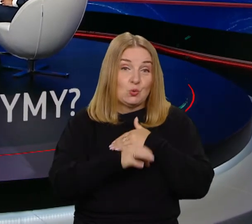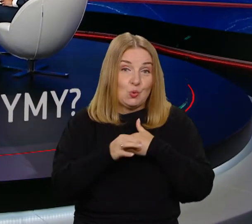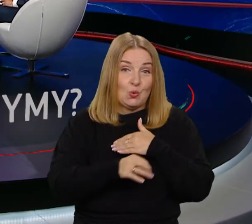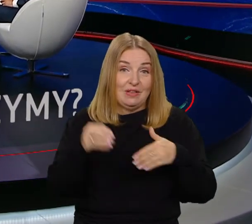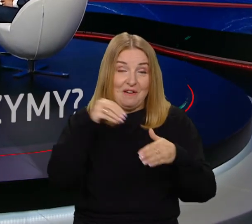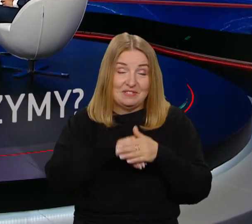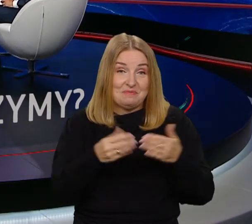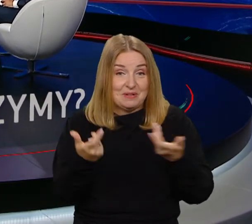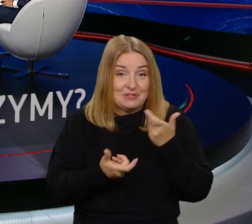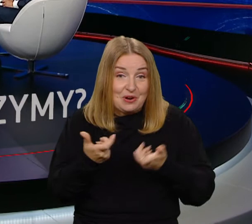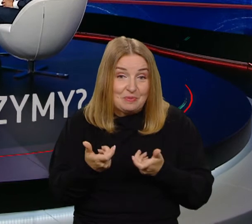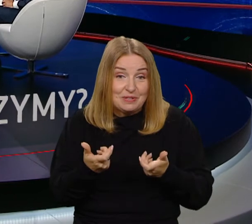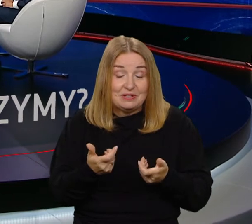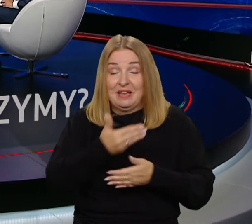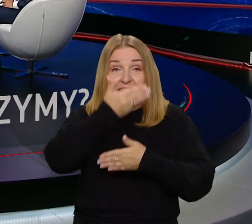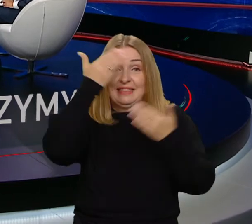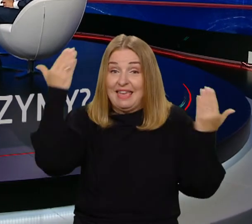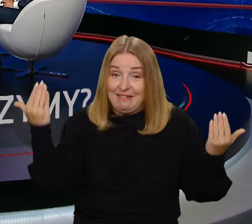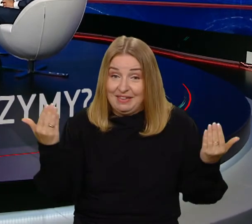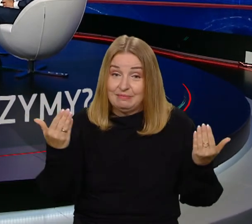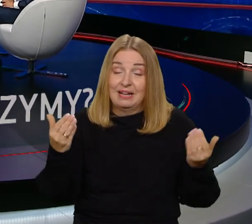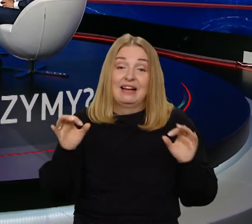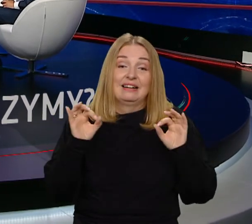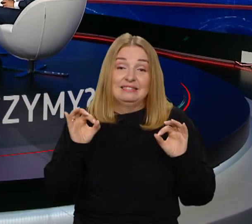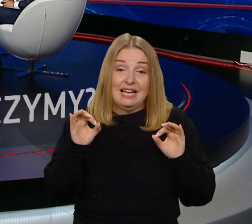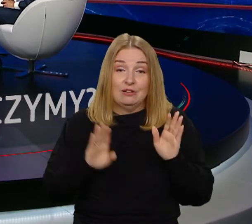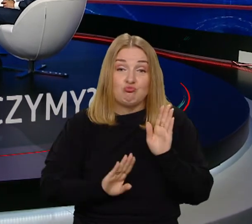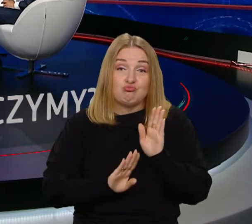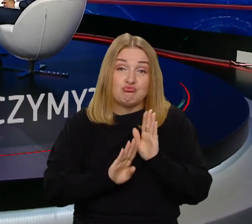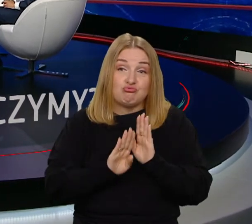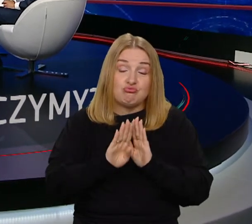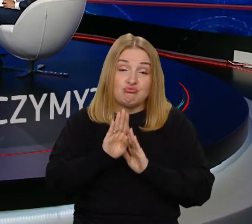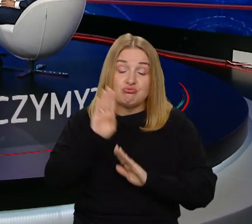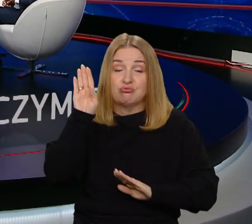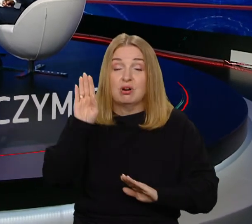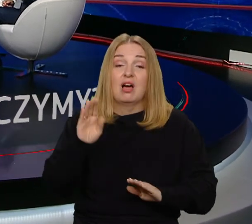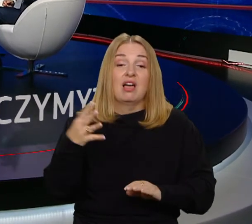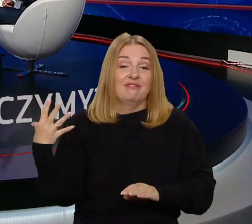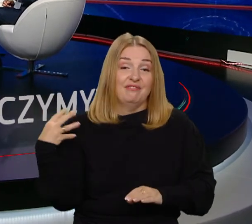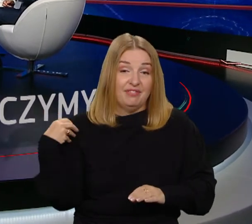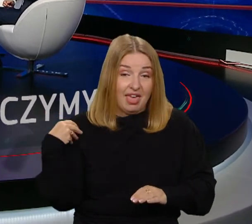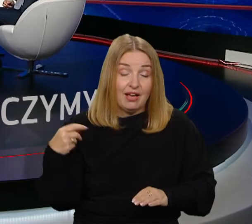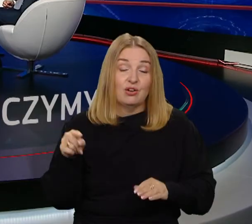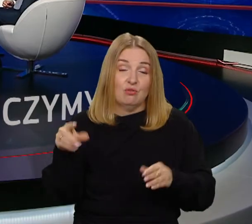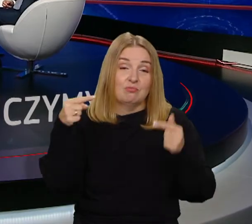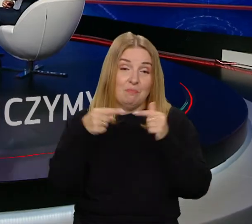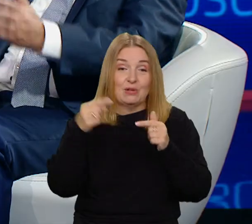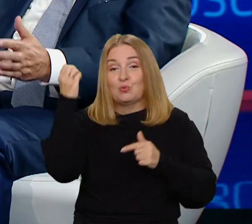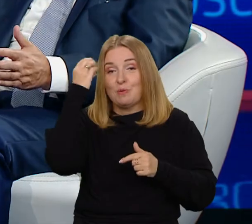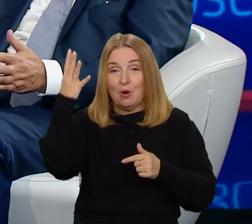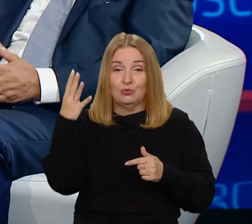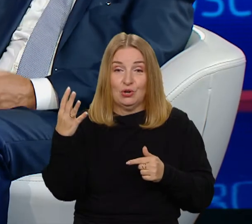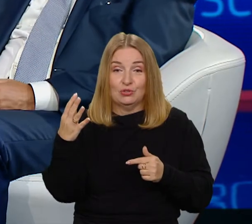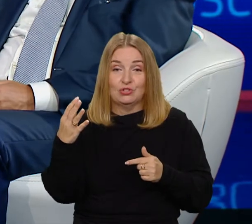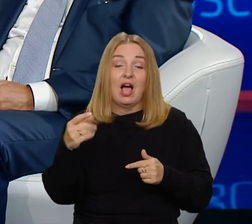do mądrości się dochodzi. Ja nie wiem, czy ten krótki okres studiów do tego doprowadzi, ale może rzeczywiście to być na tej drodze do